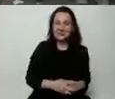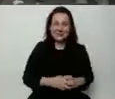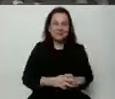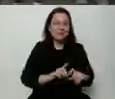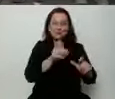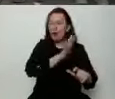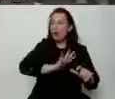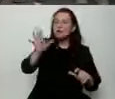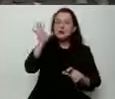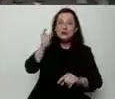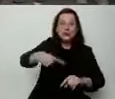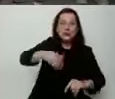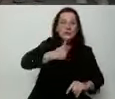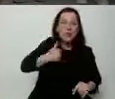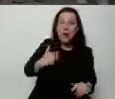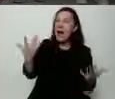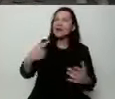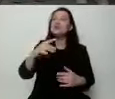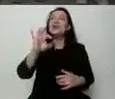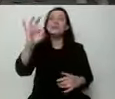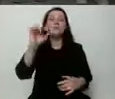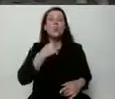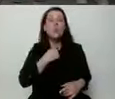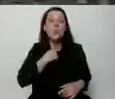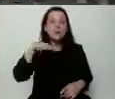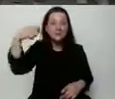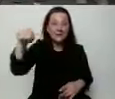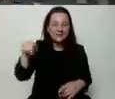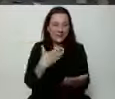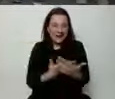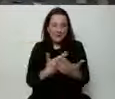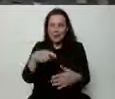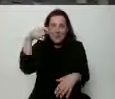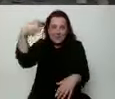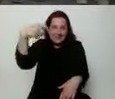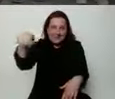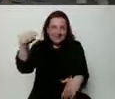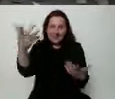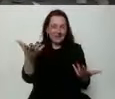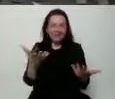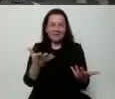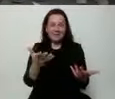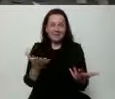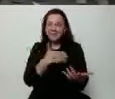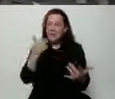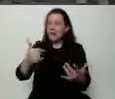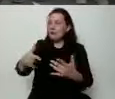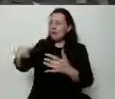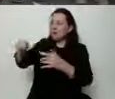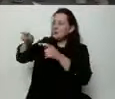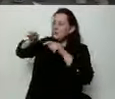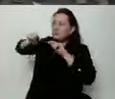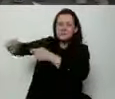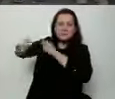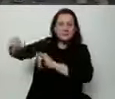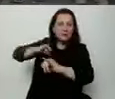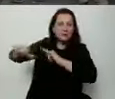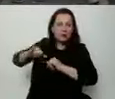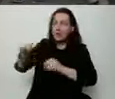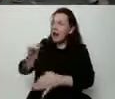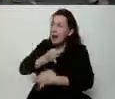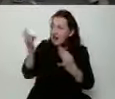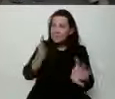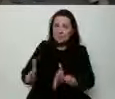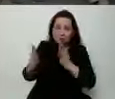Polsce. I gdzie jest głos pana prezydenta? Dlaczego pan prezydent nie naciska na rządzących, żeby lepiej przygotowywali się do wyborów?